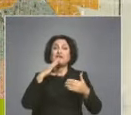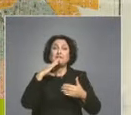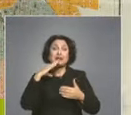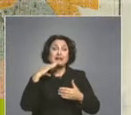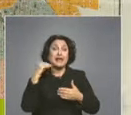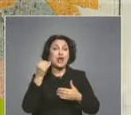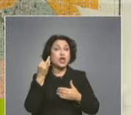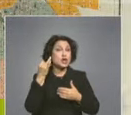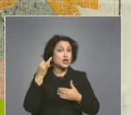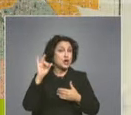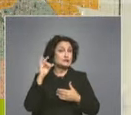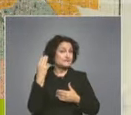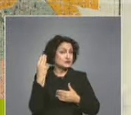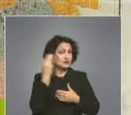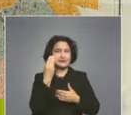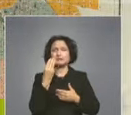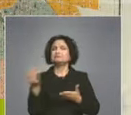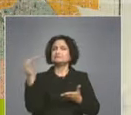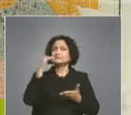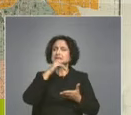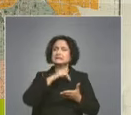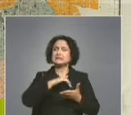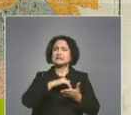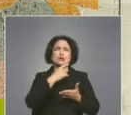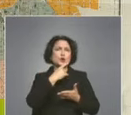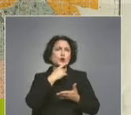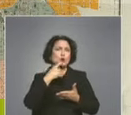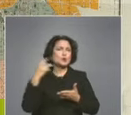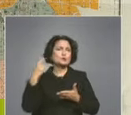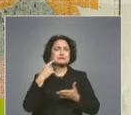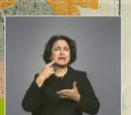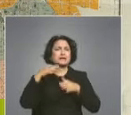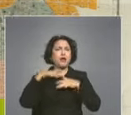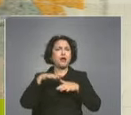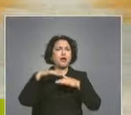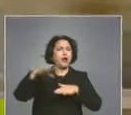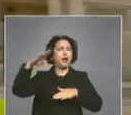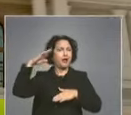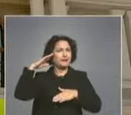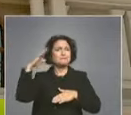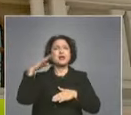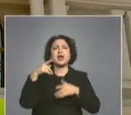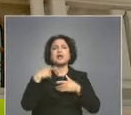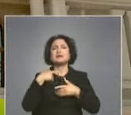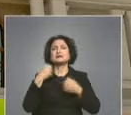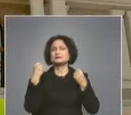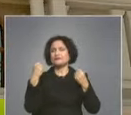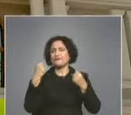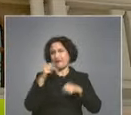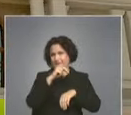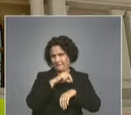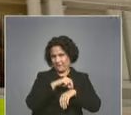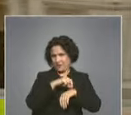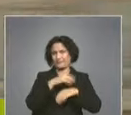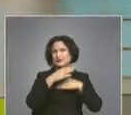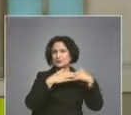Йосиф Шнитер пристига с руската армия като доброволец и след края на войната се заселва в Пловдив, където строи поредица от